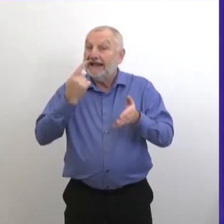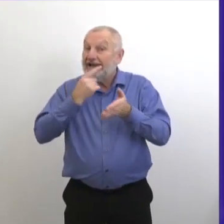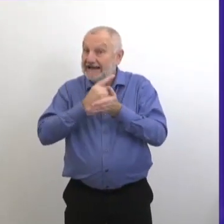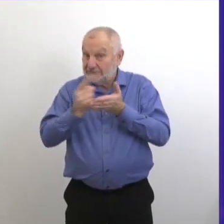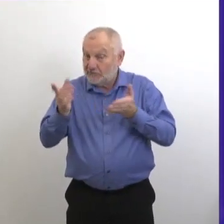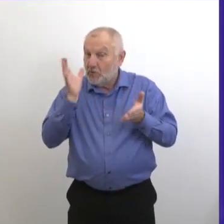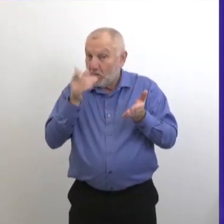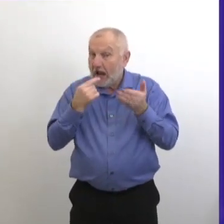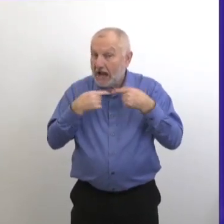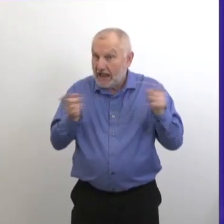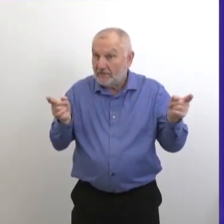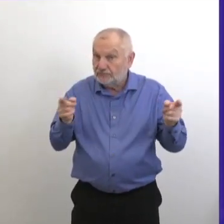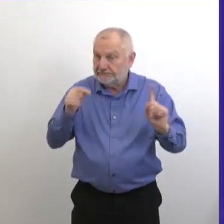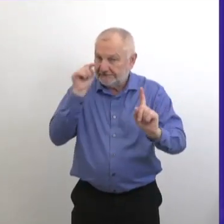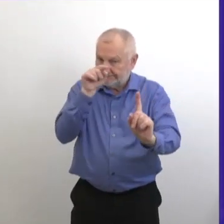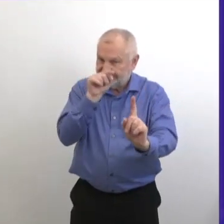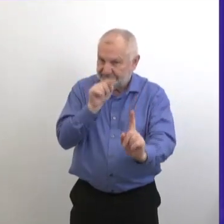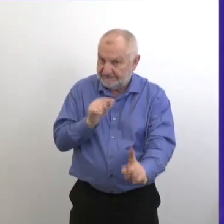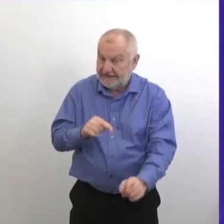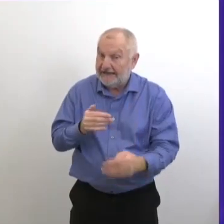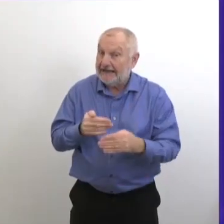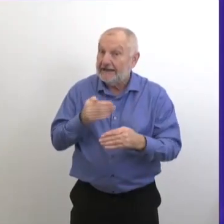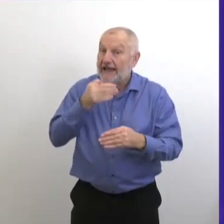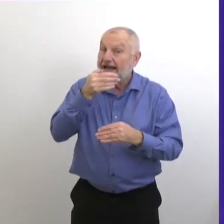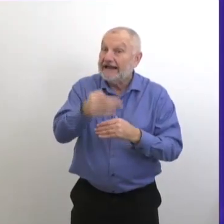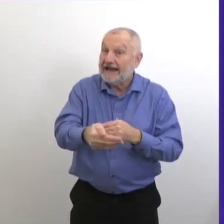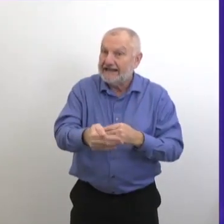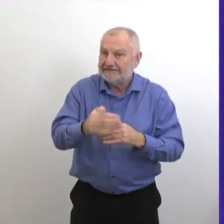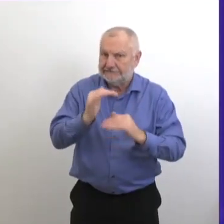cette semaine. Et donc, nous fournirons tous ces détails à ce moment-là.